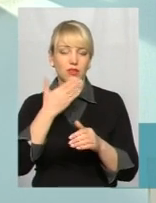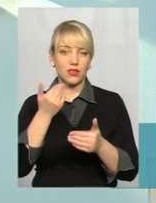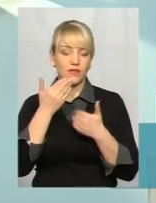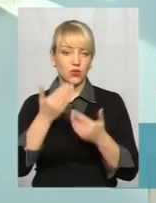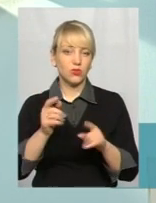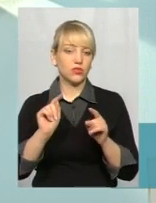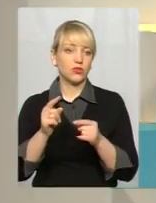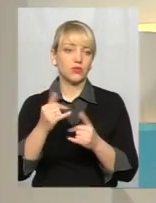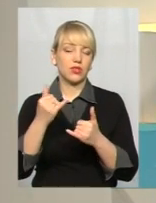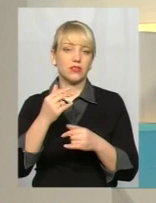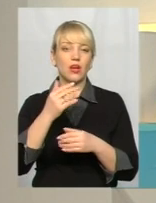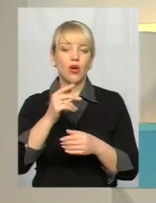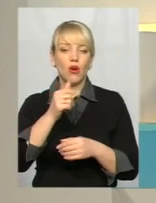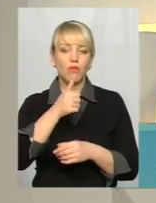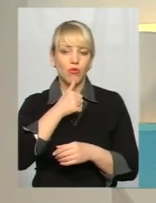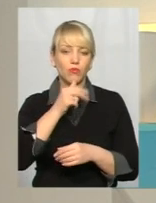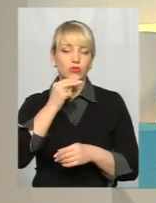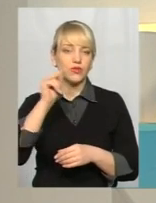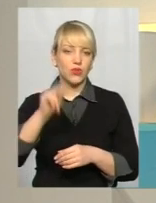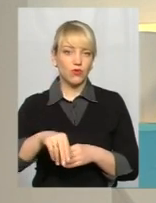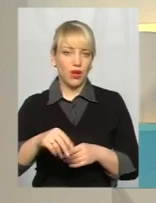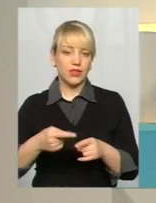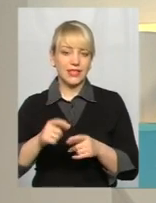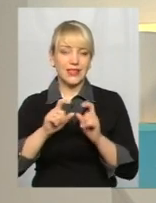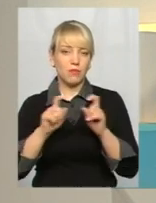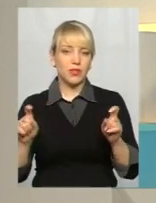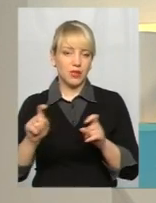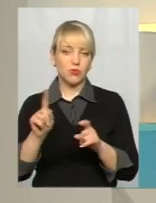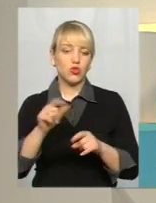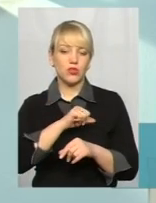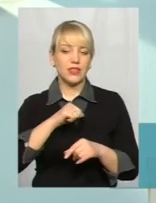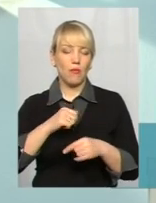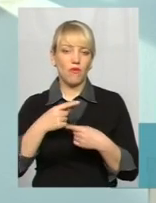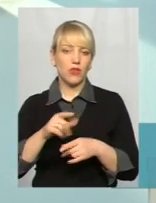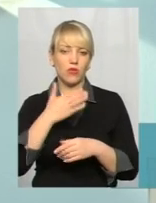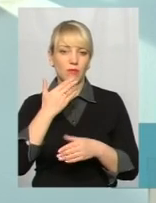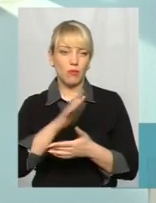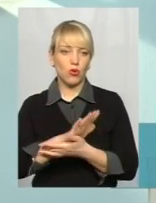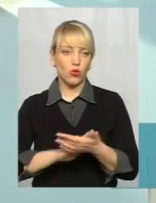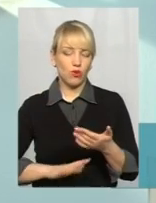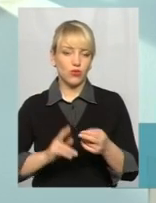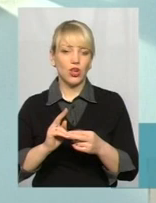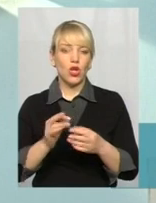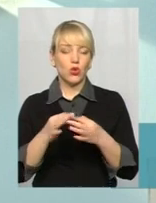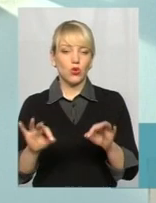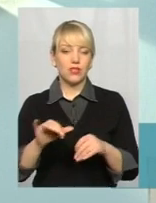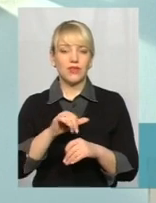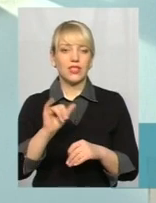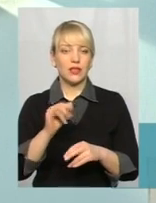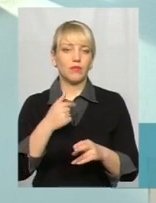і зараз пробують звинуватити департамент в тому, що департамент їм самовільно не продовжував дозвіл і вставляв палки в колеса в